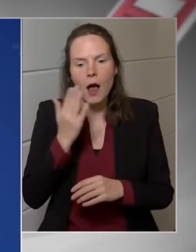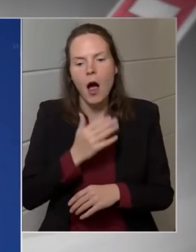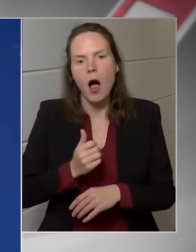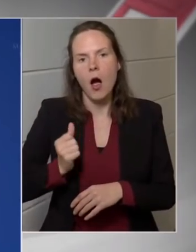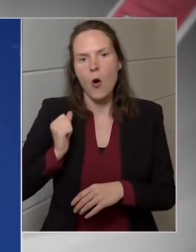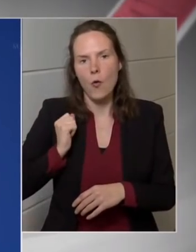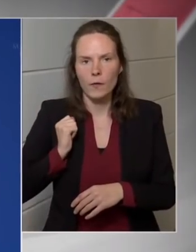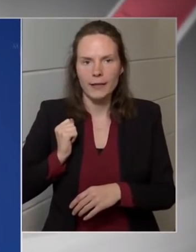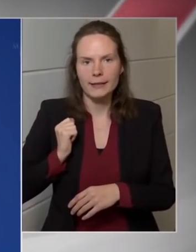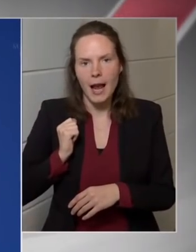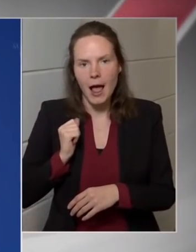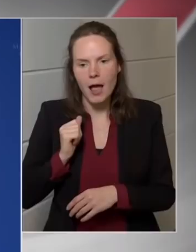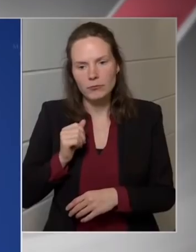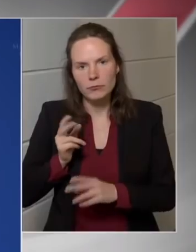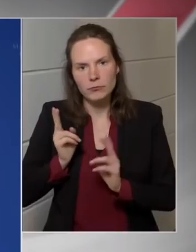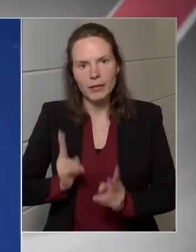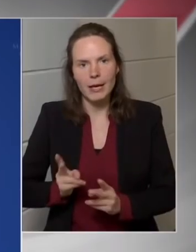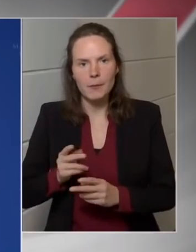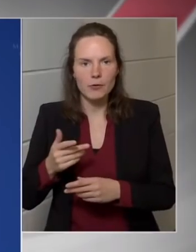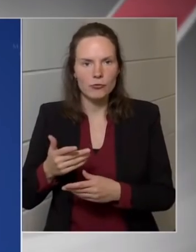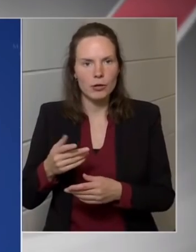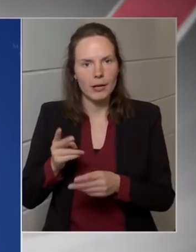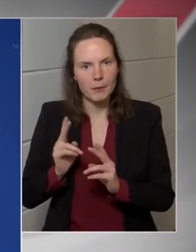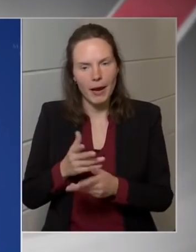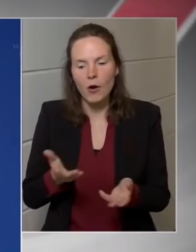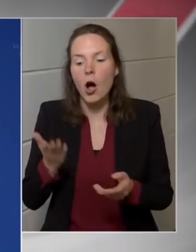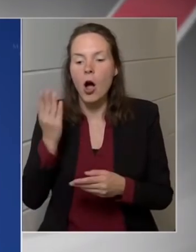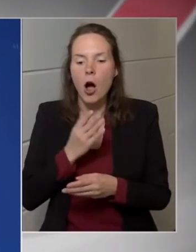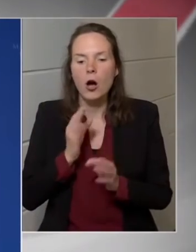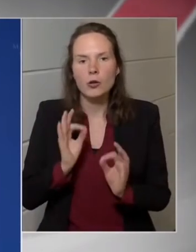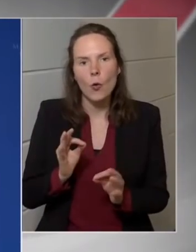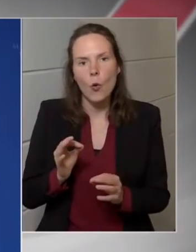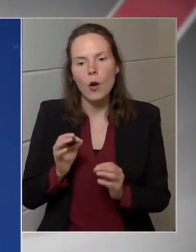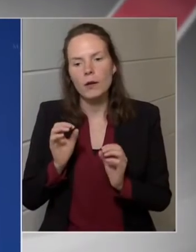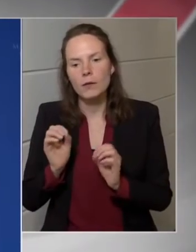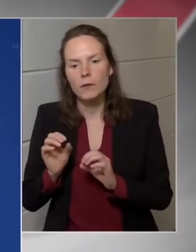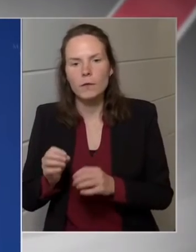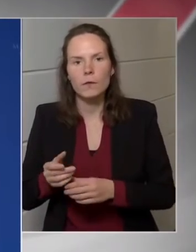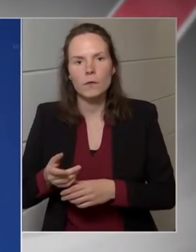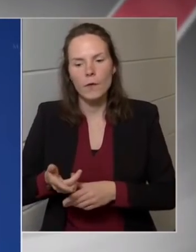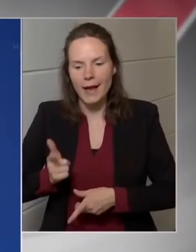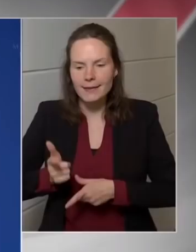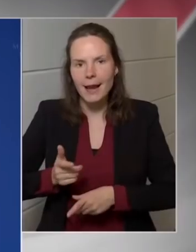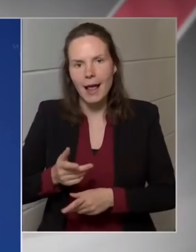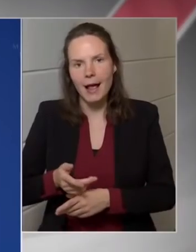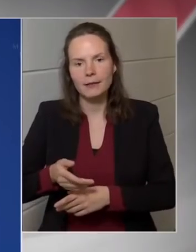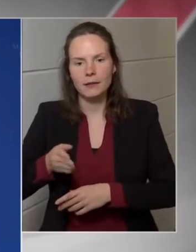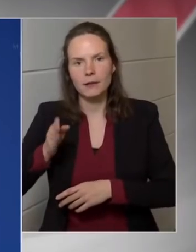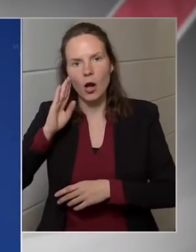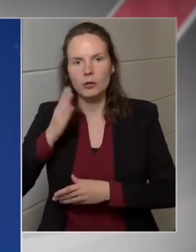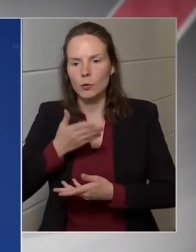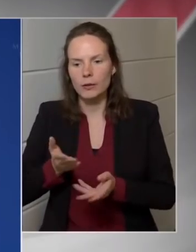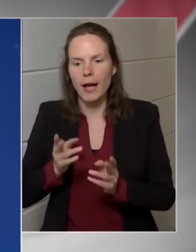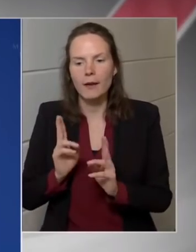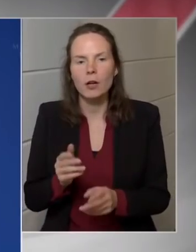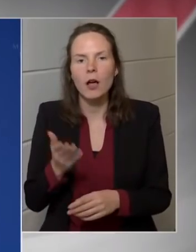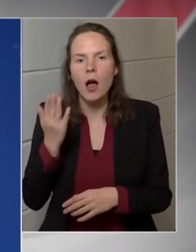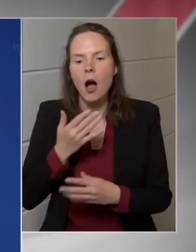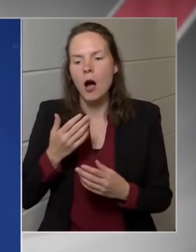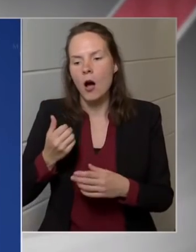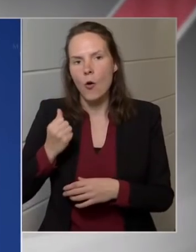való képesség egy államnak az adott. Tehát, hogyha jól felszerelt katonáink vannak, hogyha a honvédelmi alapban most befolyó